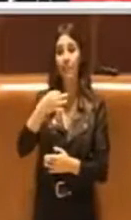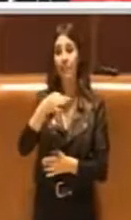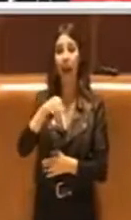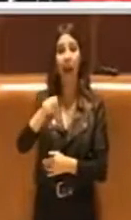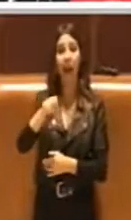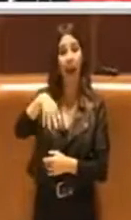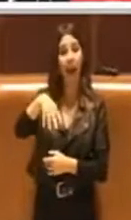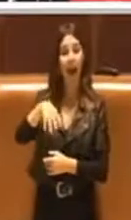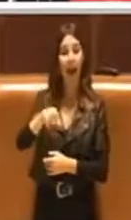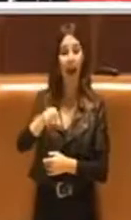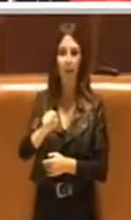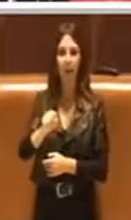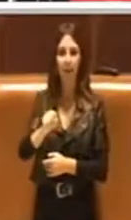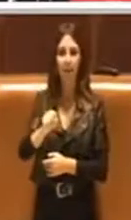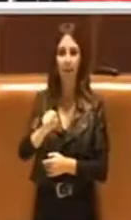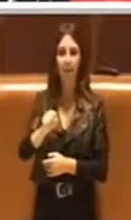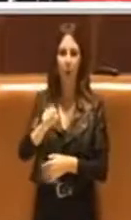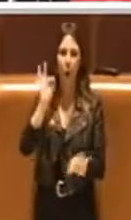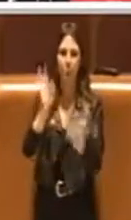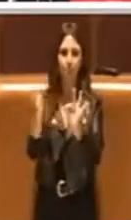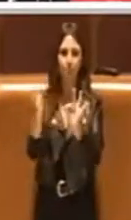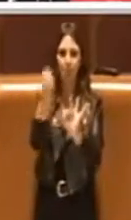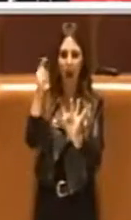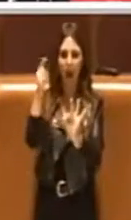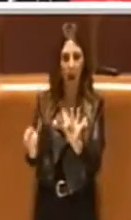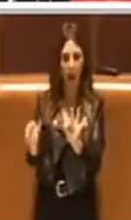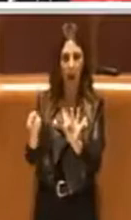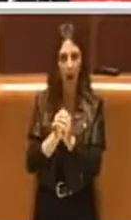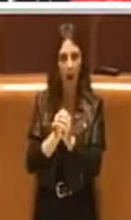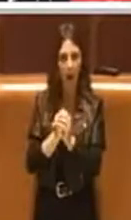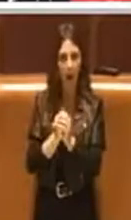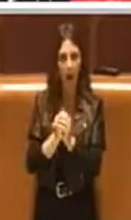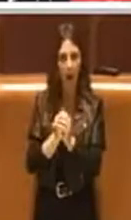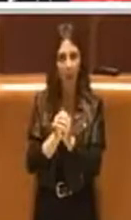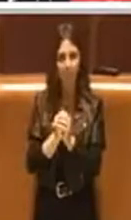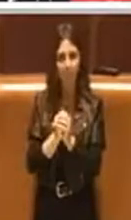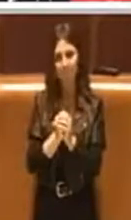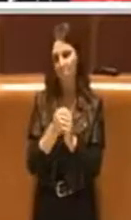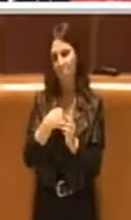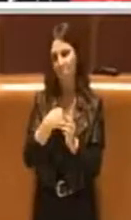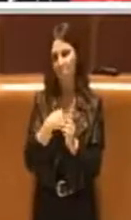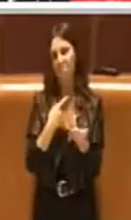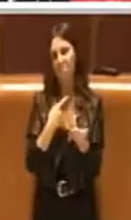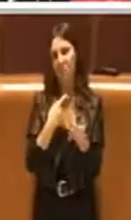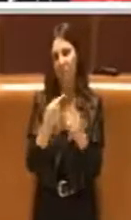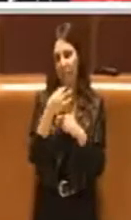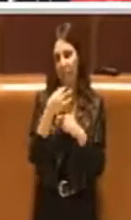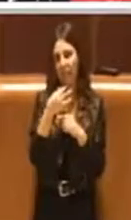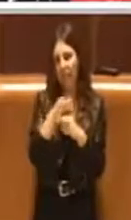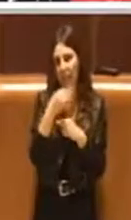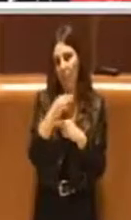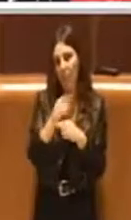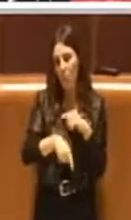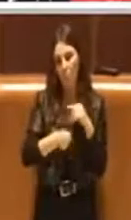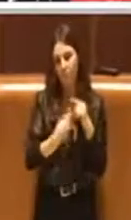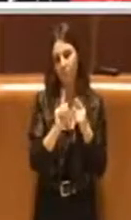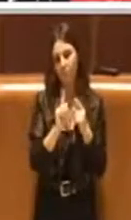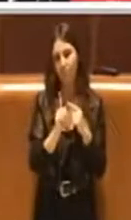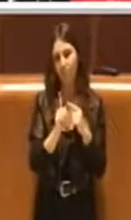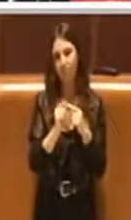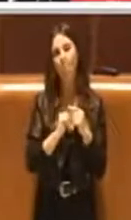non mi dilungherò sul discorso di